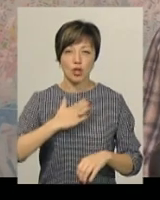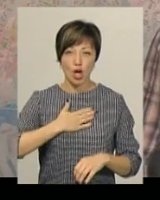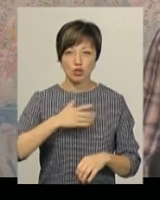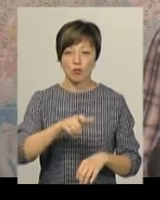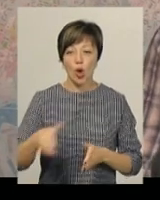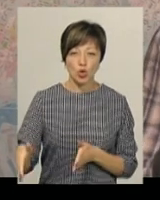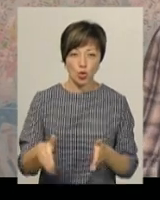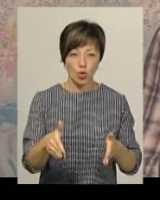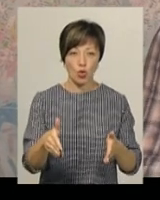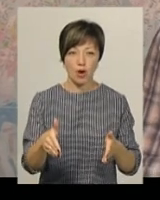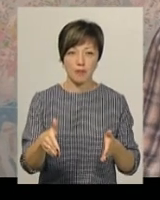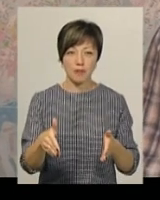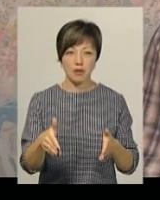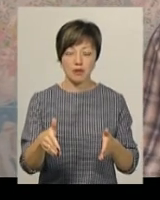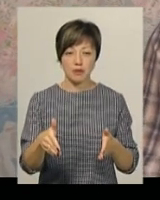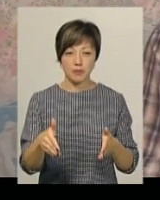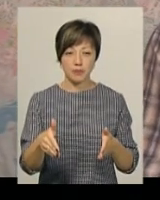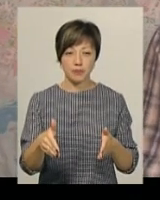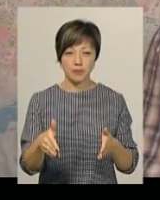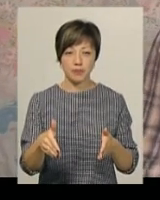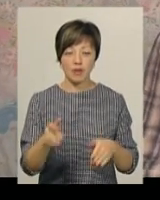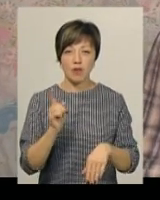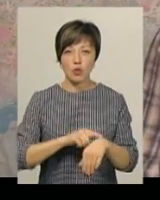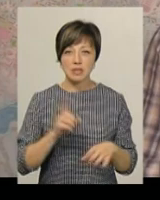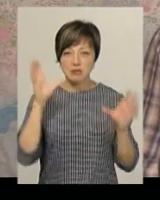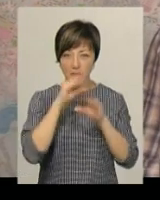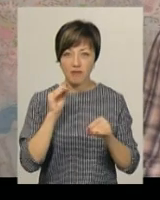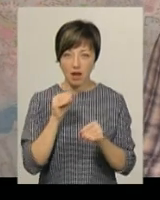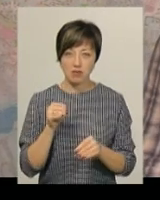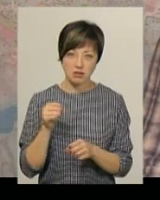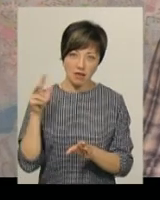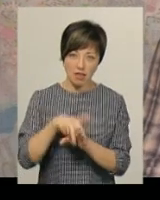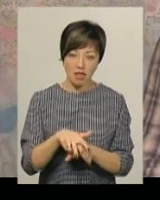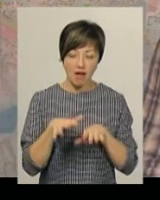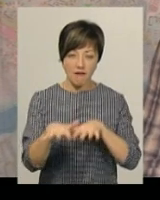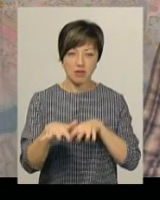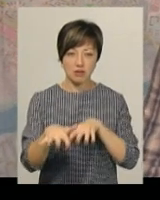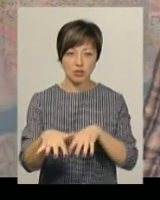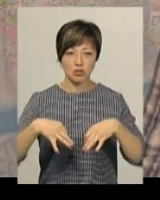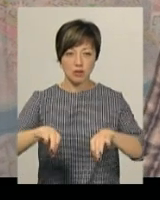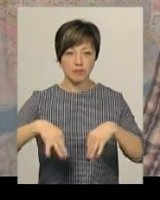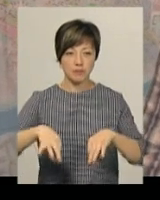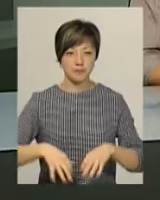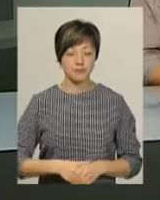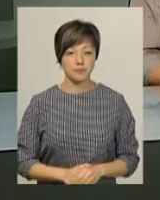дорогам, по суті, в певні години справлятися з даним потоком транспорту.